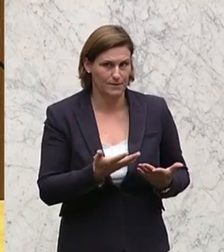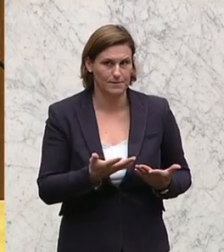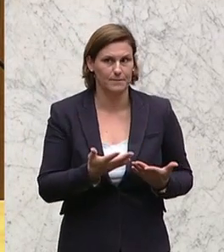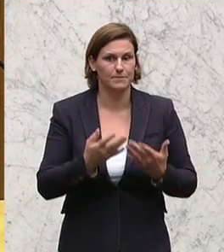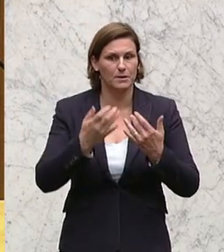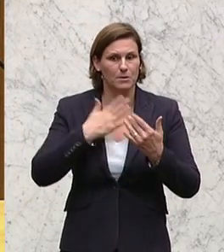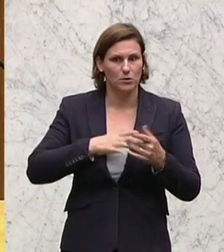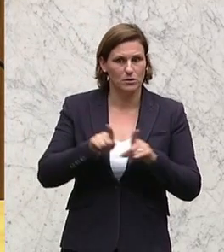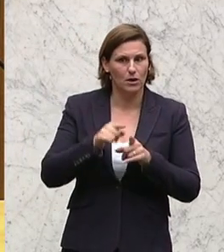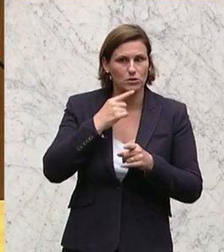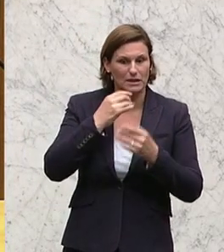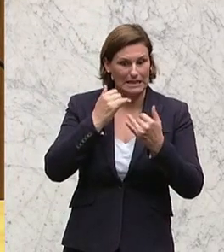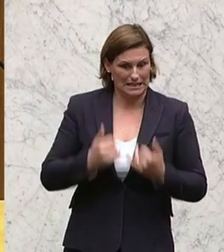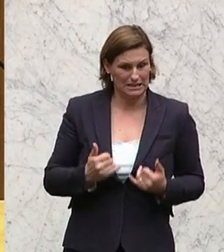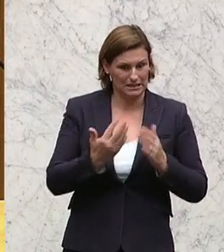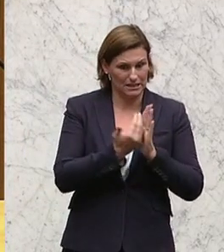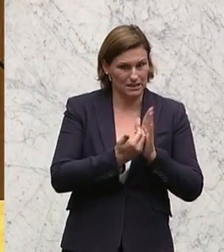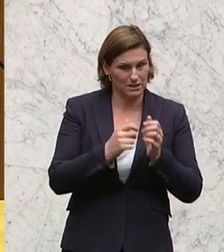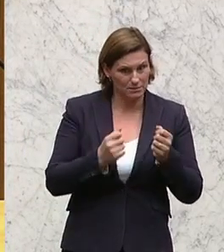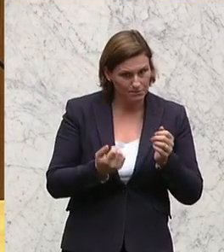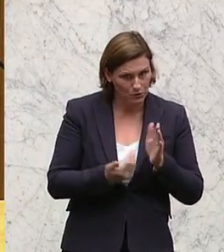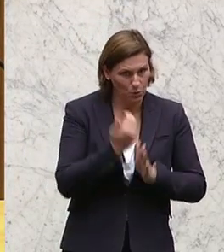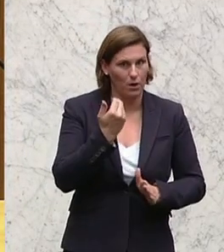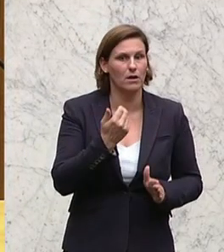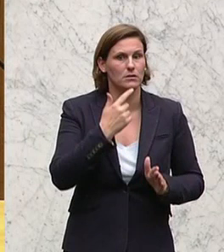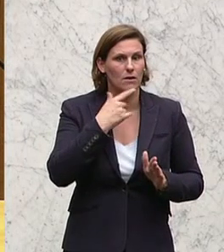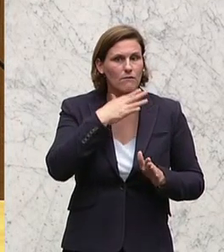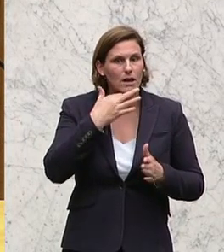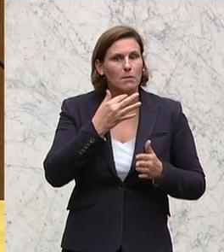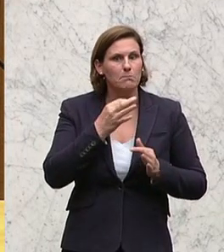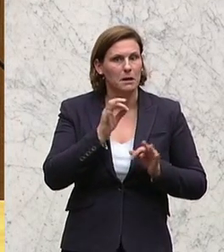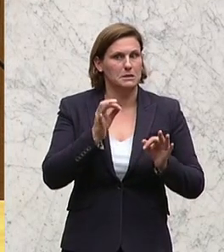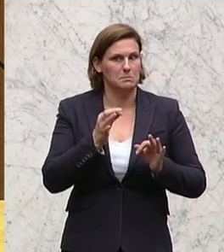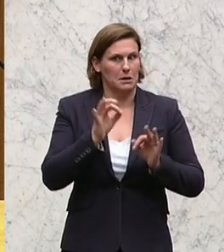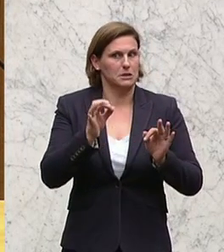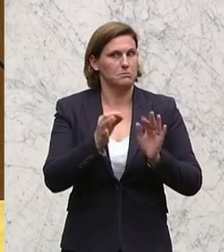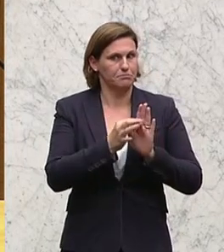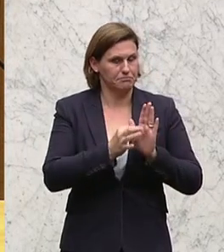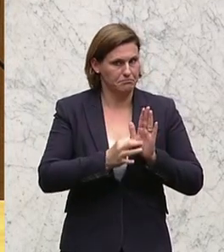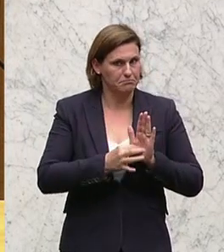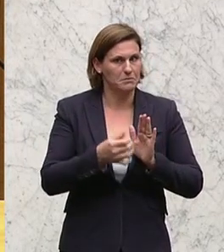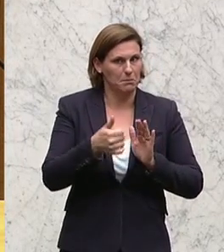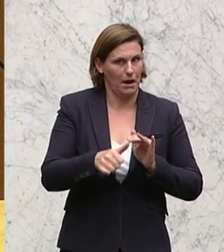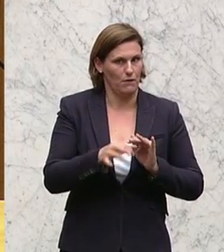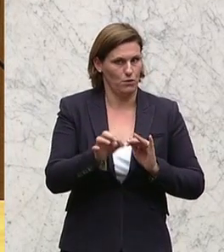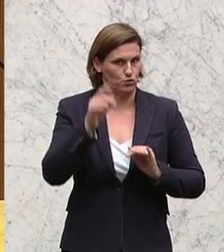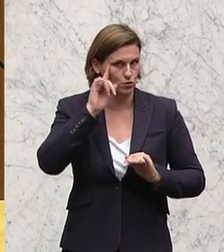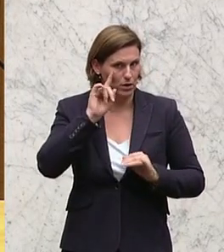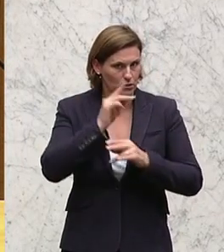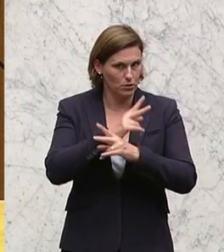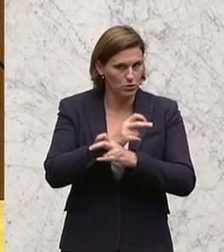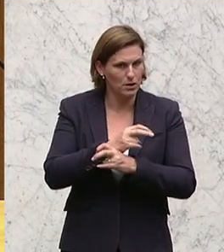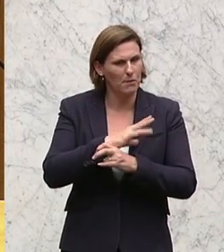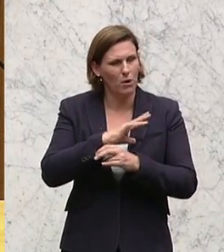die vorliegende Novelle bringt sehr viele punktuelle Verbesserungen für Studierende in Österreich. Jedoch im